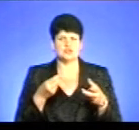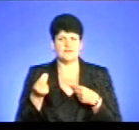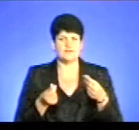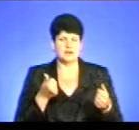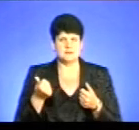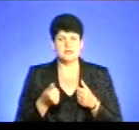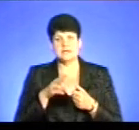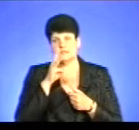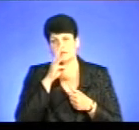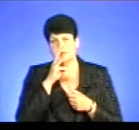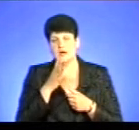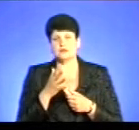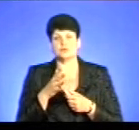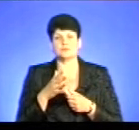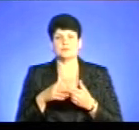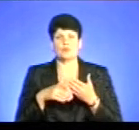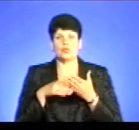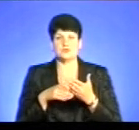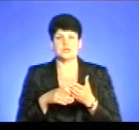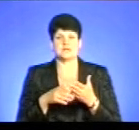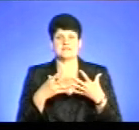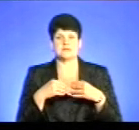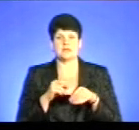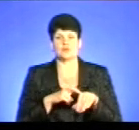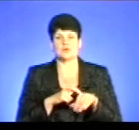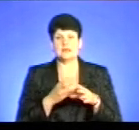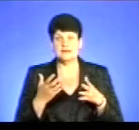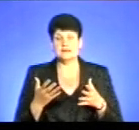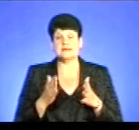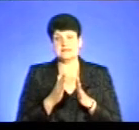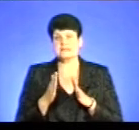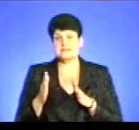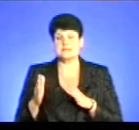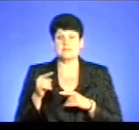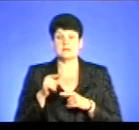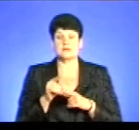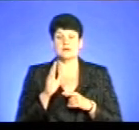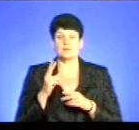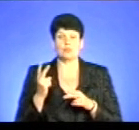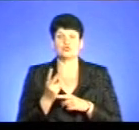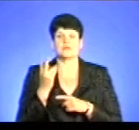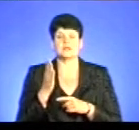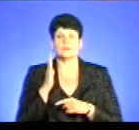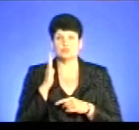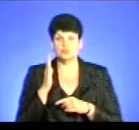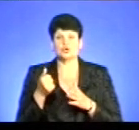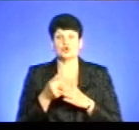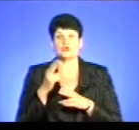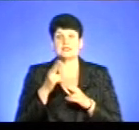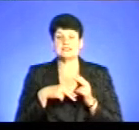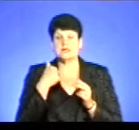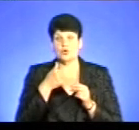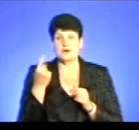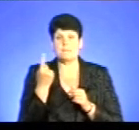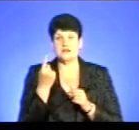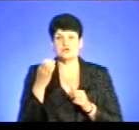що ті заробітоплату помічників сімейного лікаря. Тобто така система фінансування подвійна, вона буде до кінця року, а вже